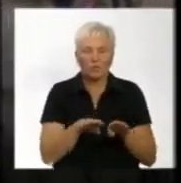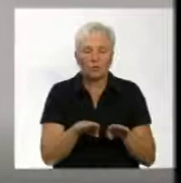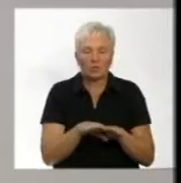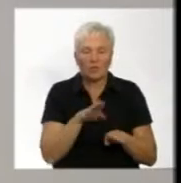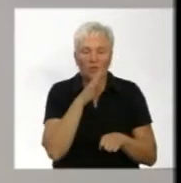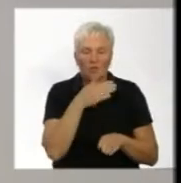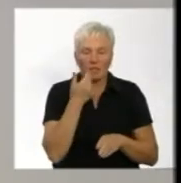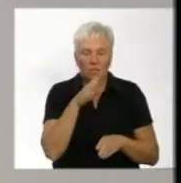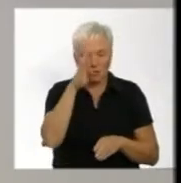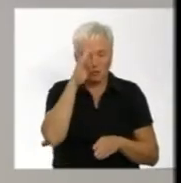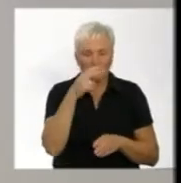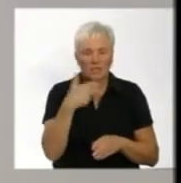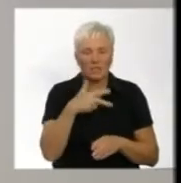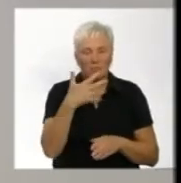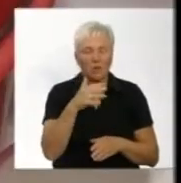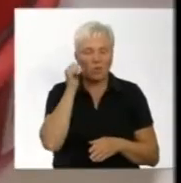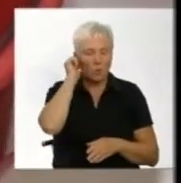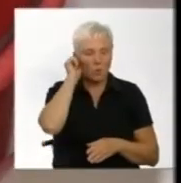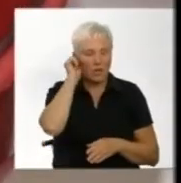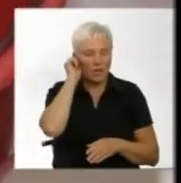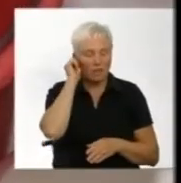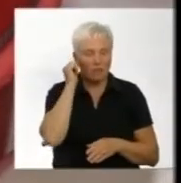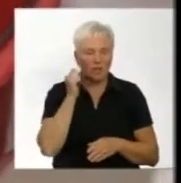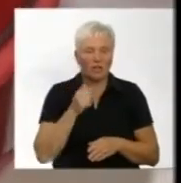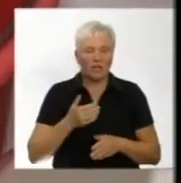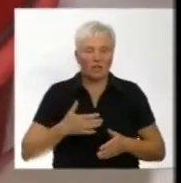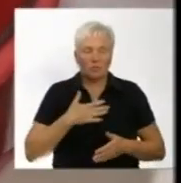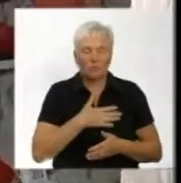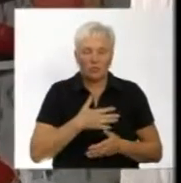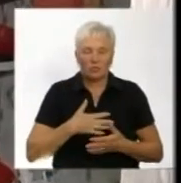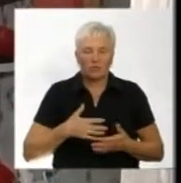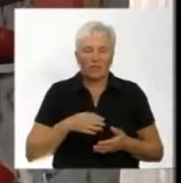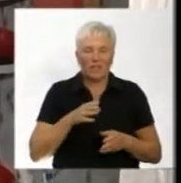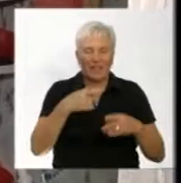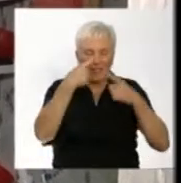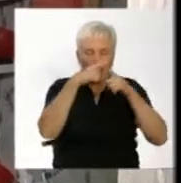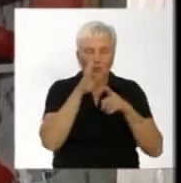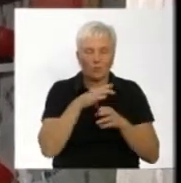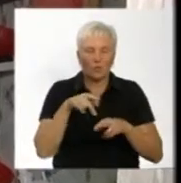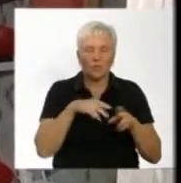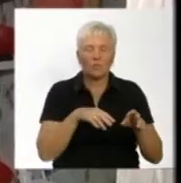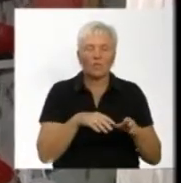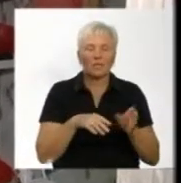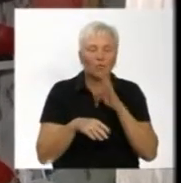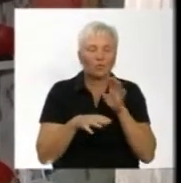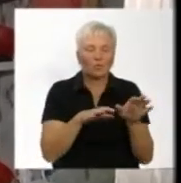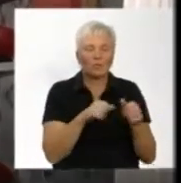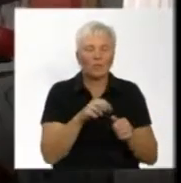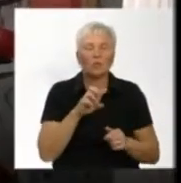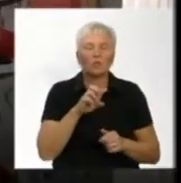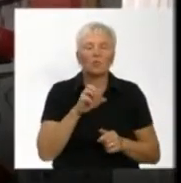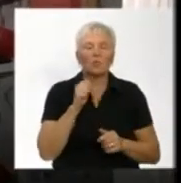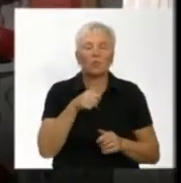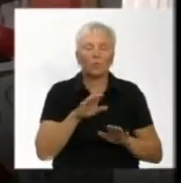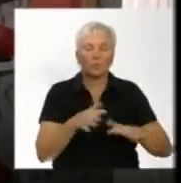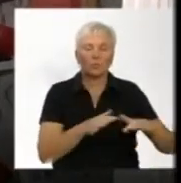Чоловік у будинку мешкає 35 років, пережив інфаркт, тепер технічну воду ходить набирати до річки Бух. Ми думали мало, десь йдуть